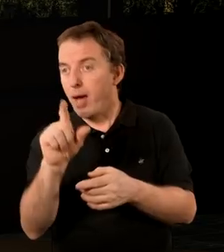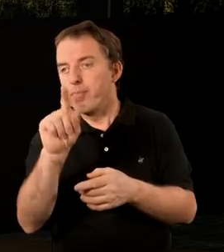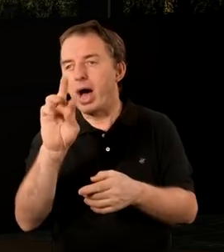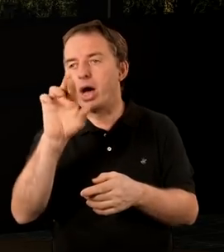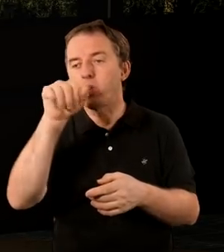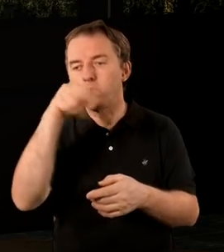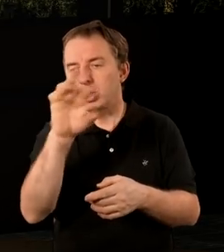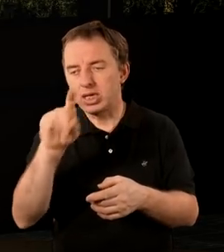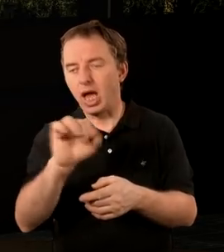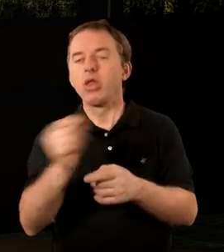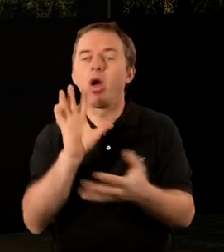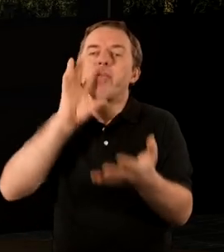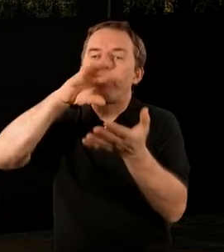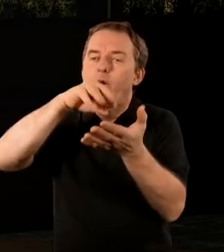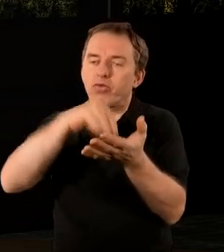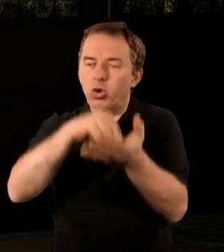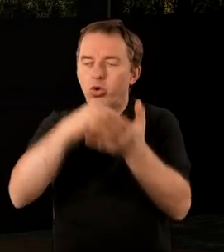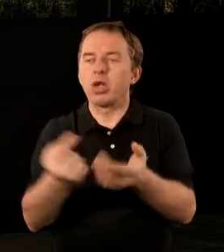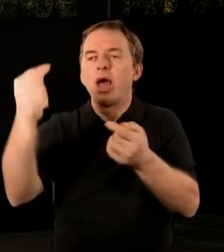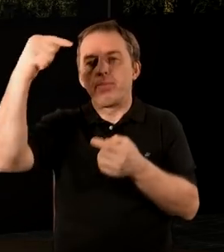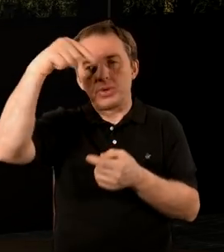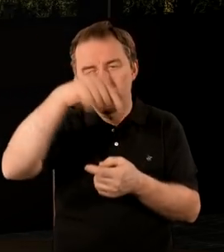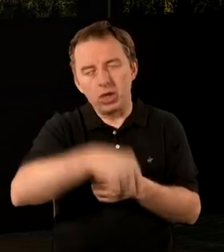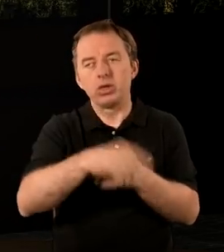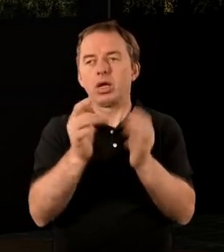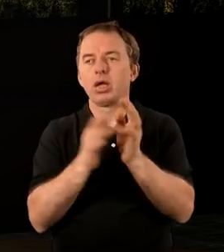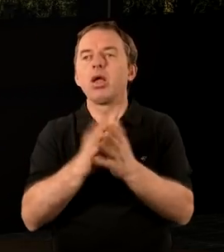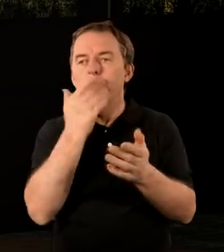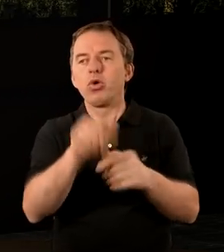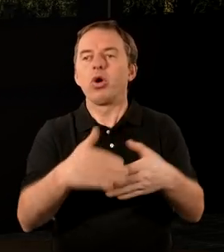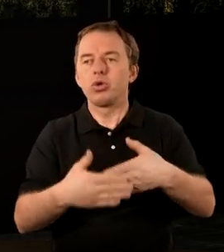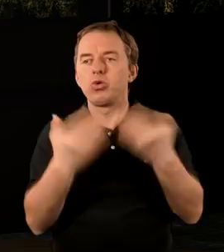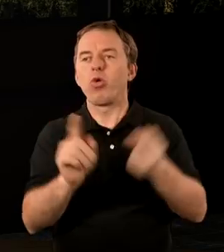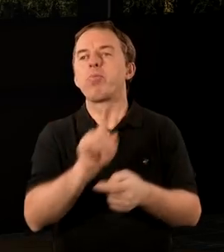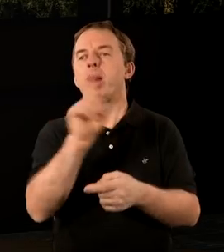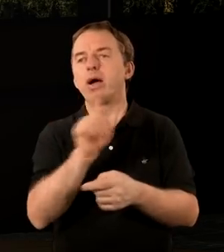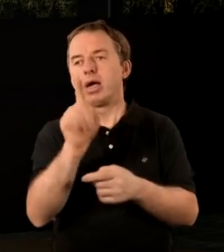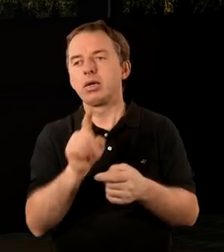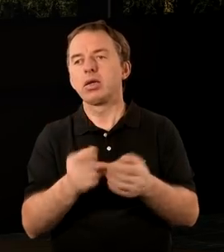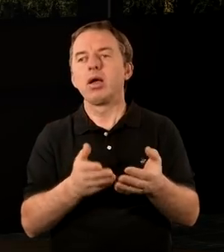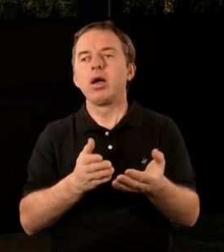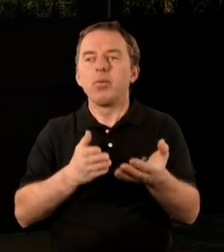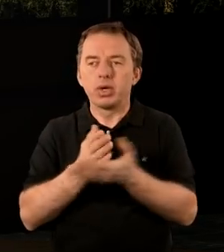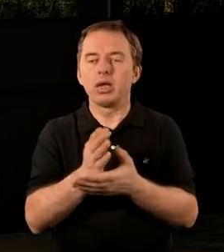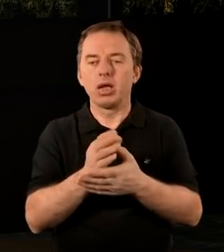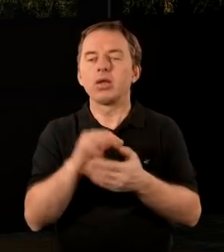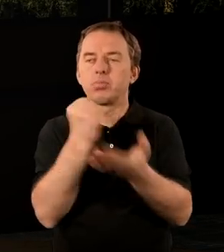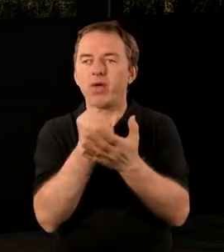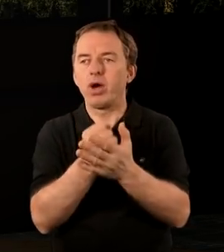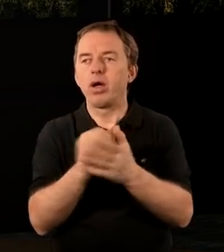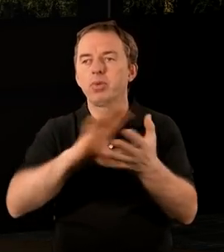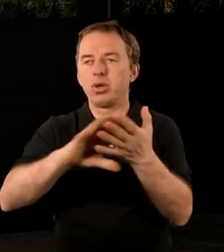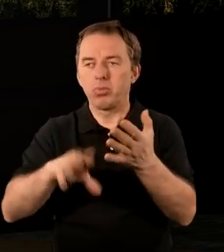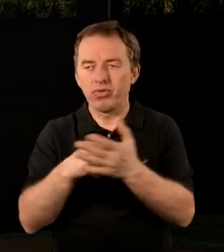paruzja, to powtórne przyjście Chrystusa, ale właśnie tutaj w tym tekście mowa jest o dniu pańskim przez analogię